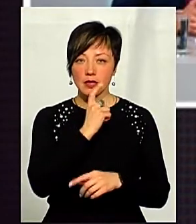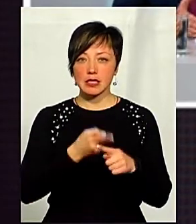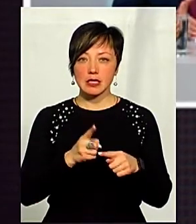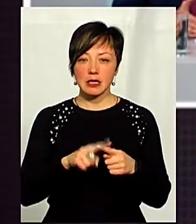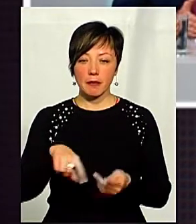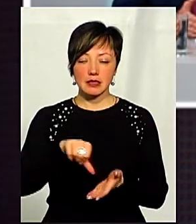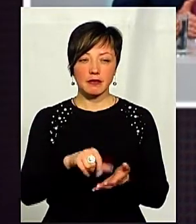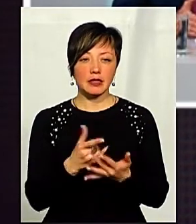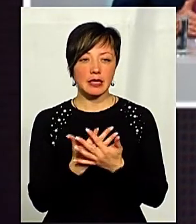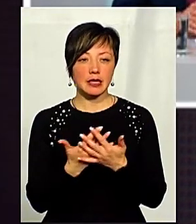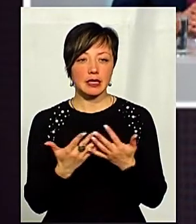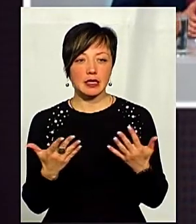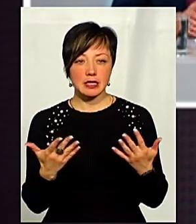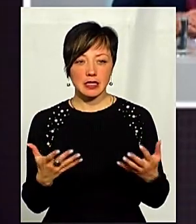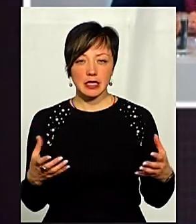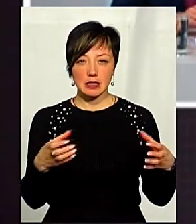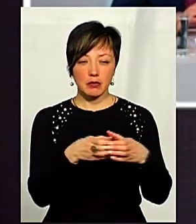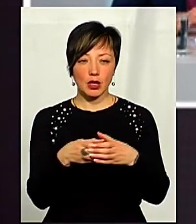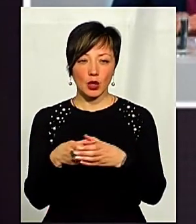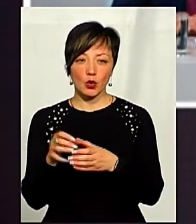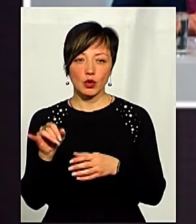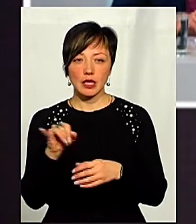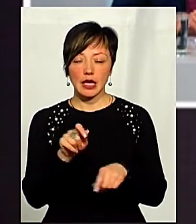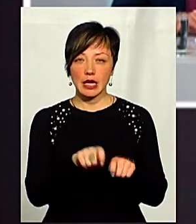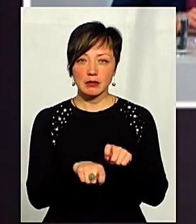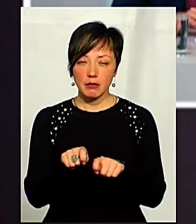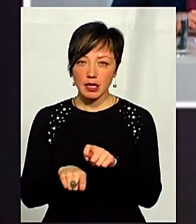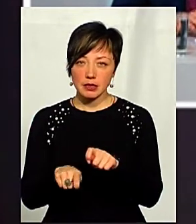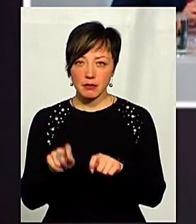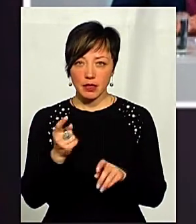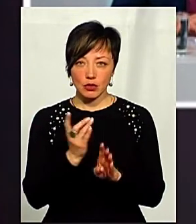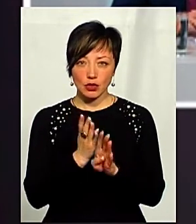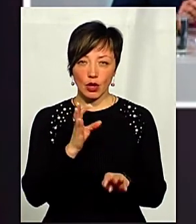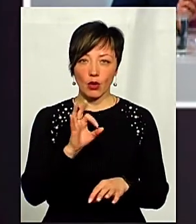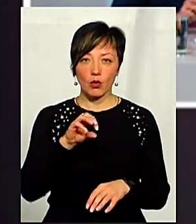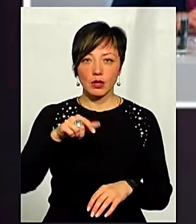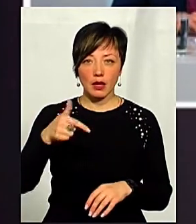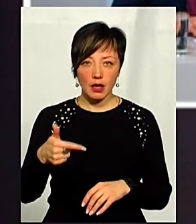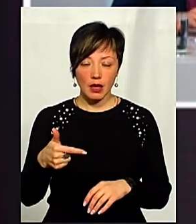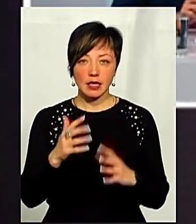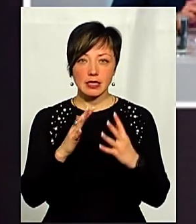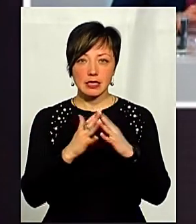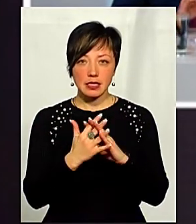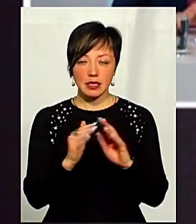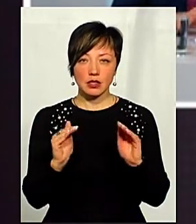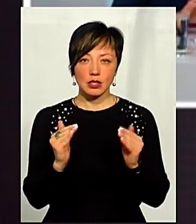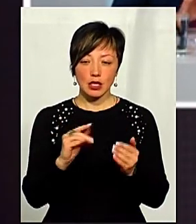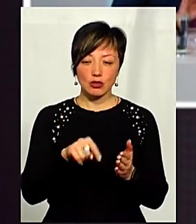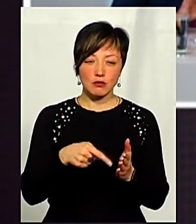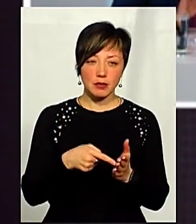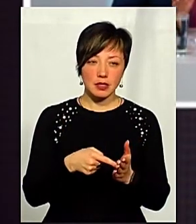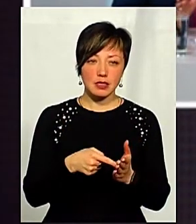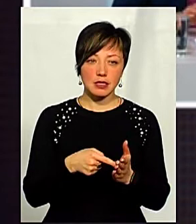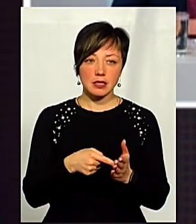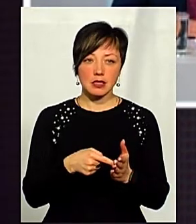представники різних спільнот і експертських, передусім ОТГ, сіл, селищ, міст